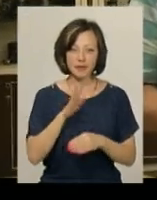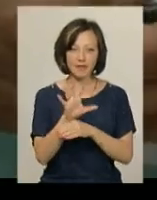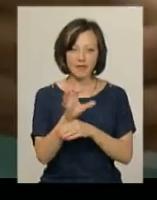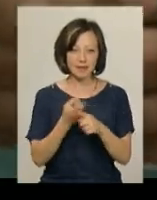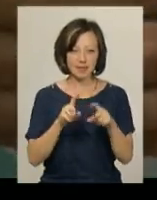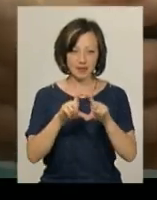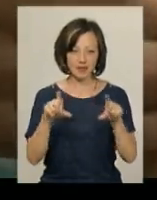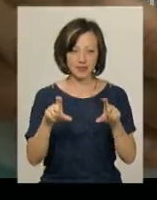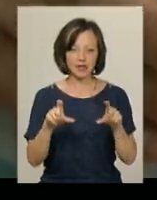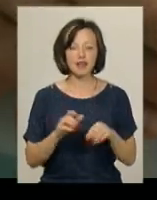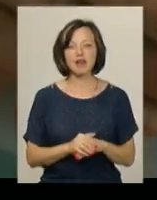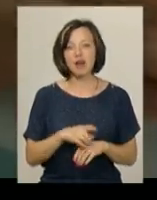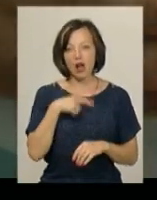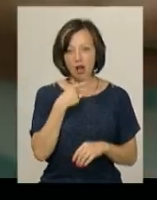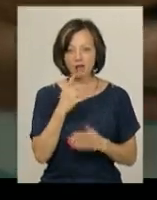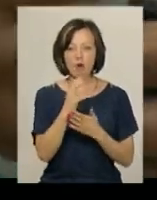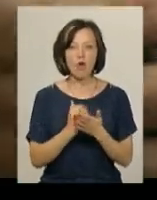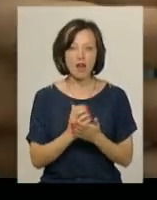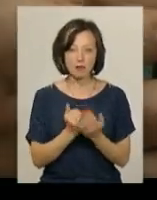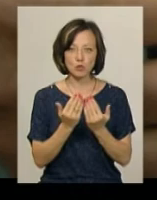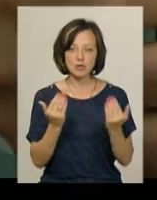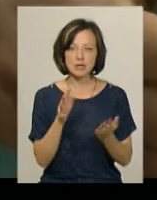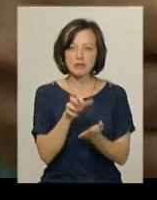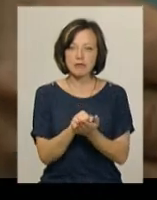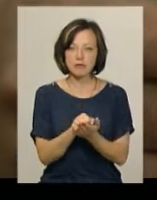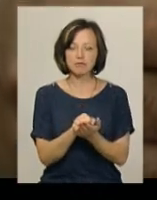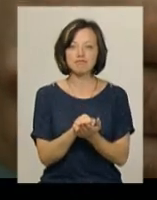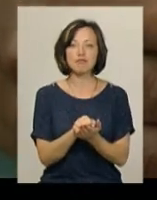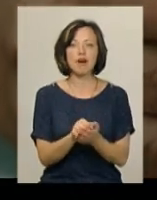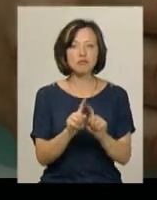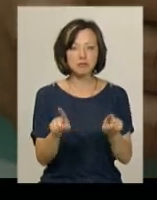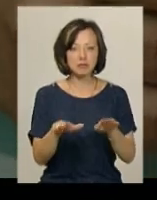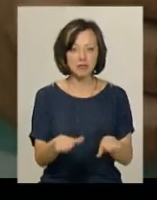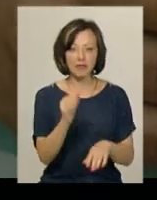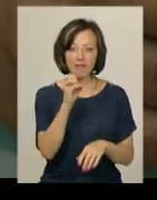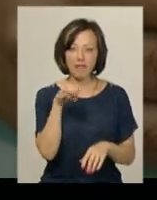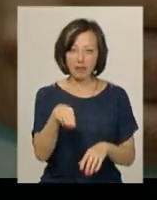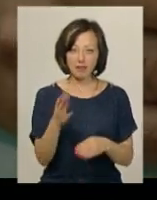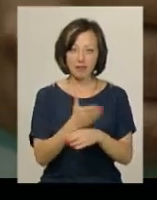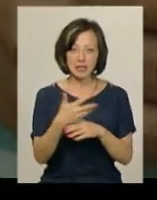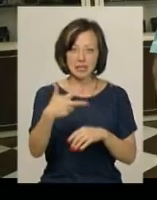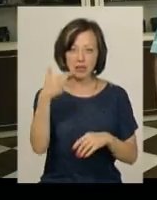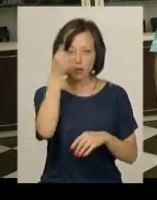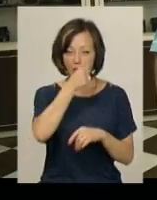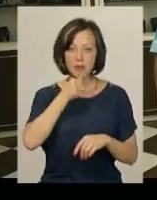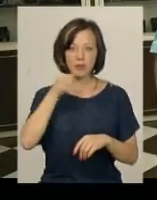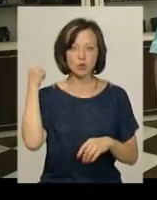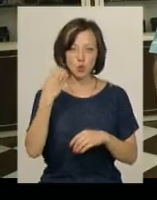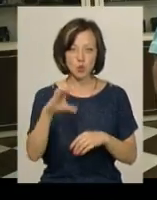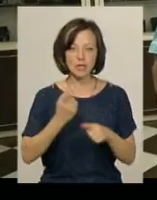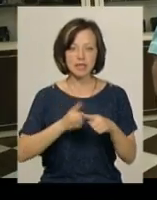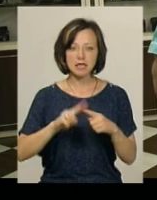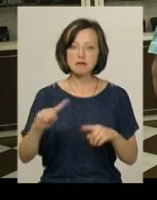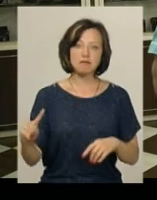фет. Костянтин Жданов каже, у колекції музею він займає особливе місце. Фет вироблений у 30-х роках минулого століття. І це